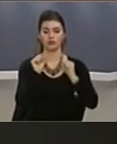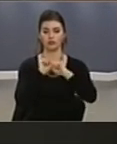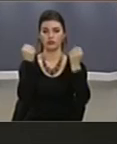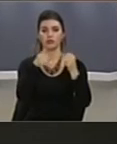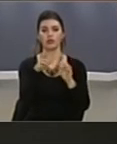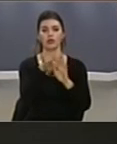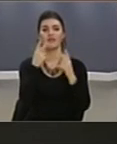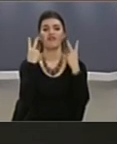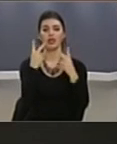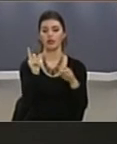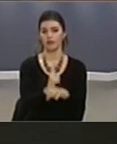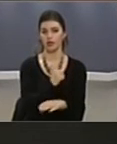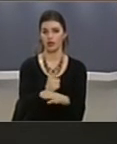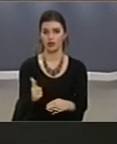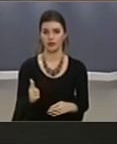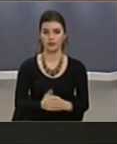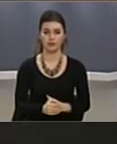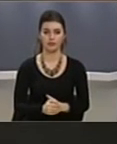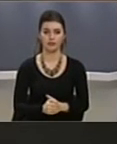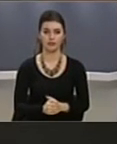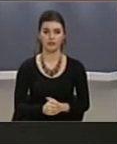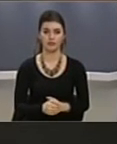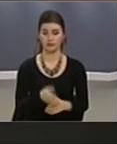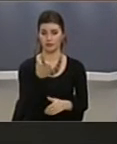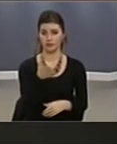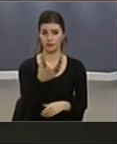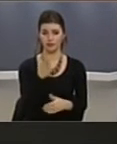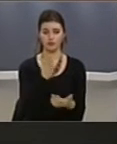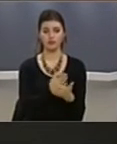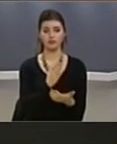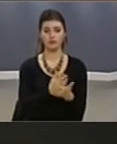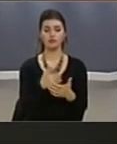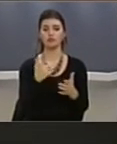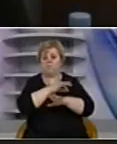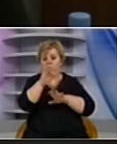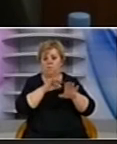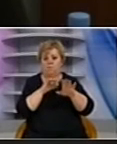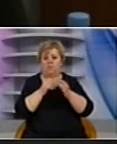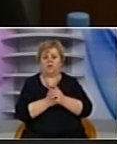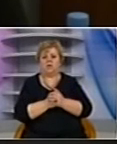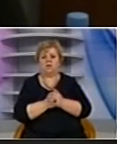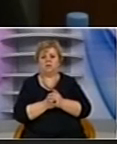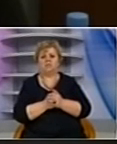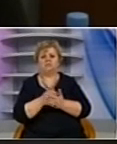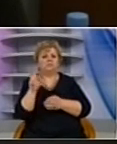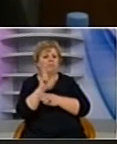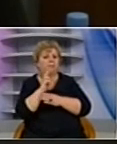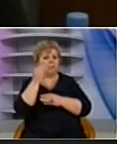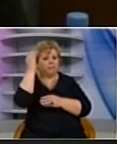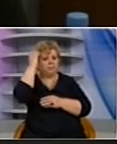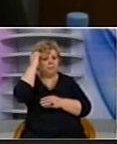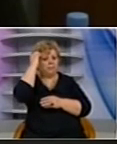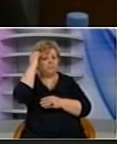i pablerave kulturarës simore. Kjo hegemoni e këtipu shtetit është të projektuar që të ashpërloj mendje në popullit nga